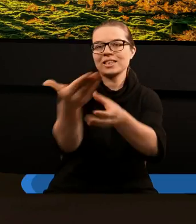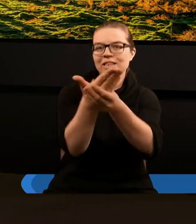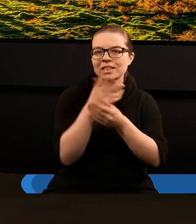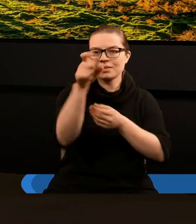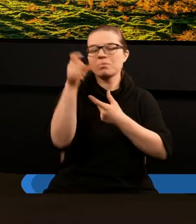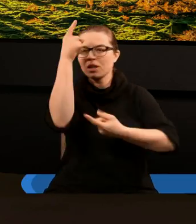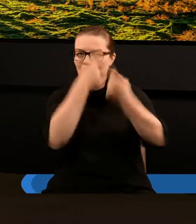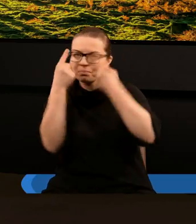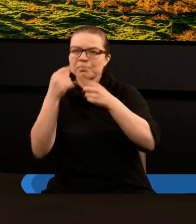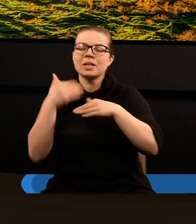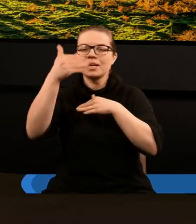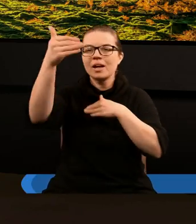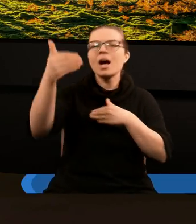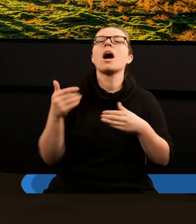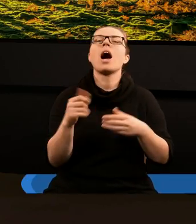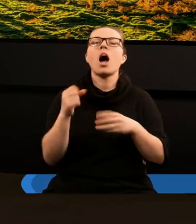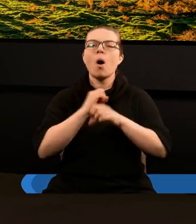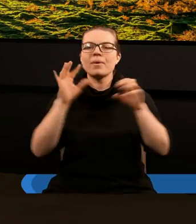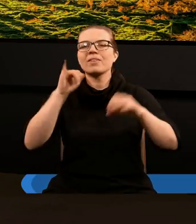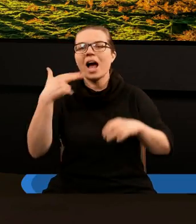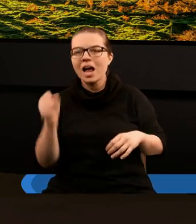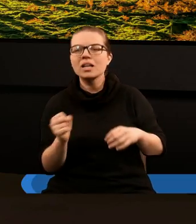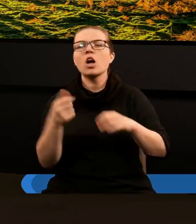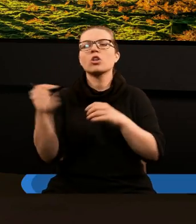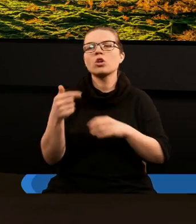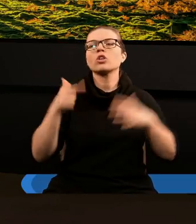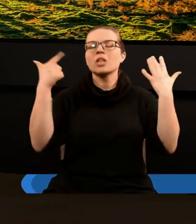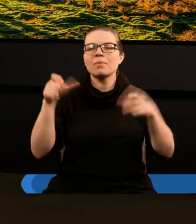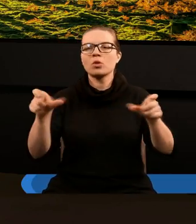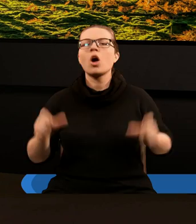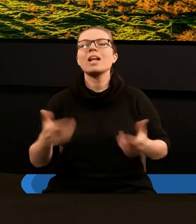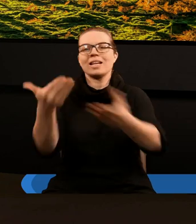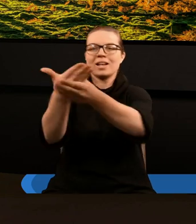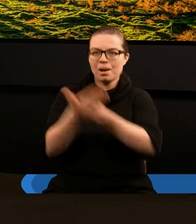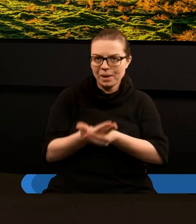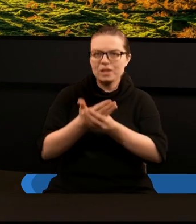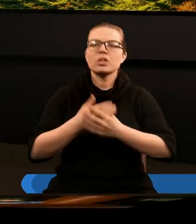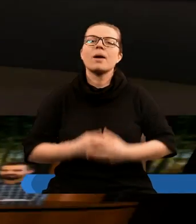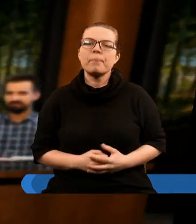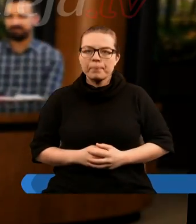będziemy rozważali fragmenty apokalipsy dotyczące siedmiu trąb. Zapraszam.